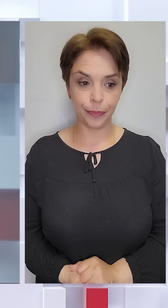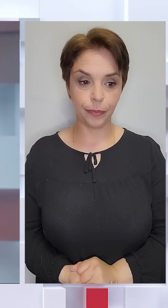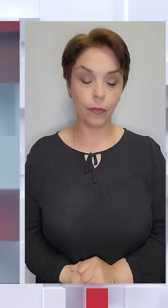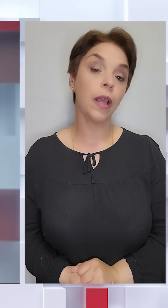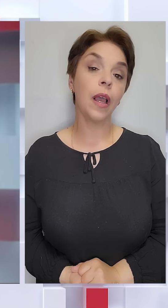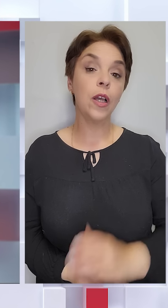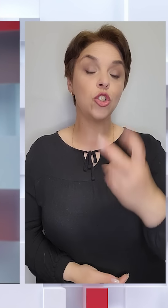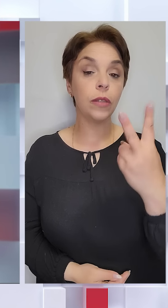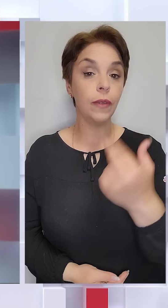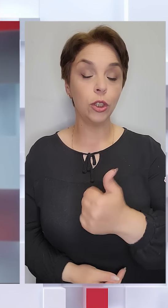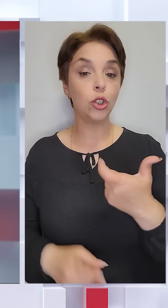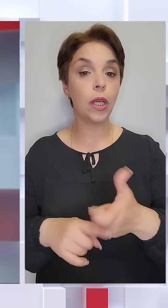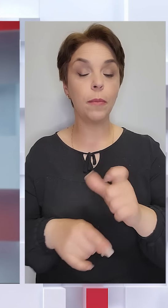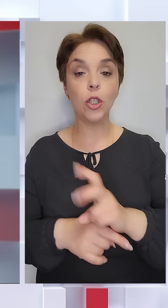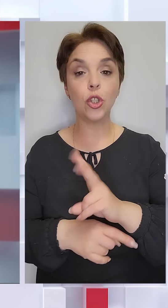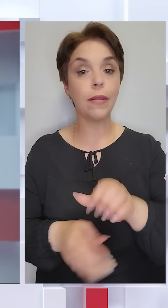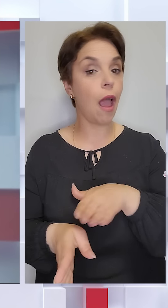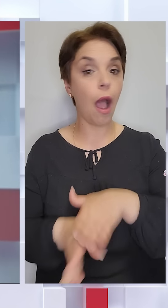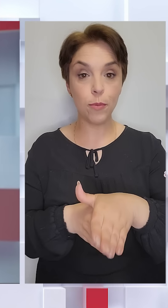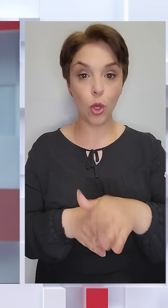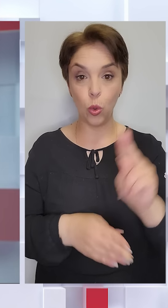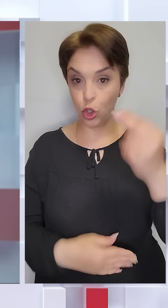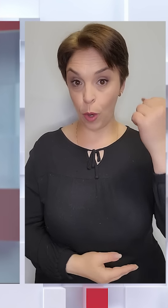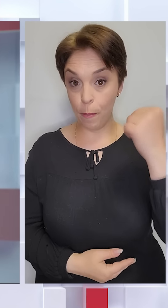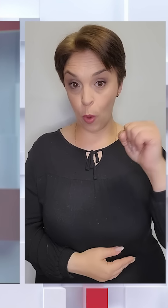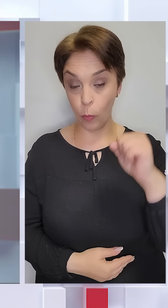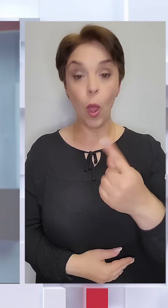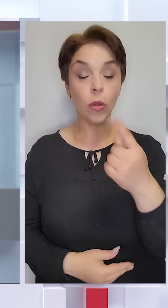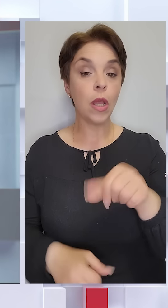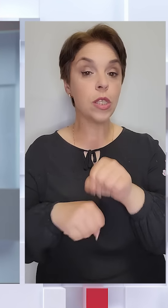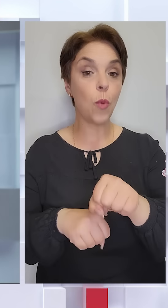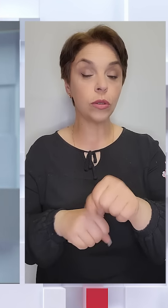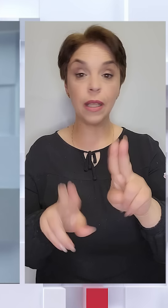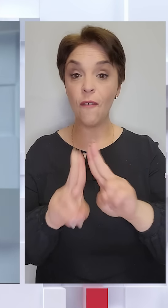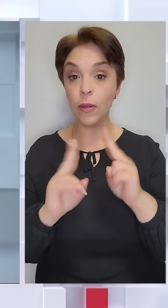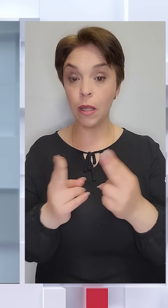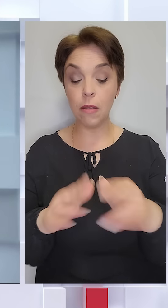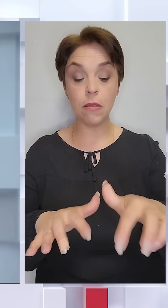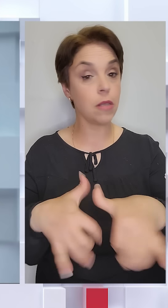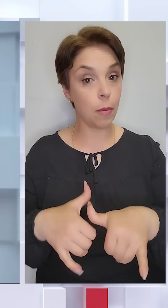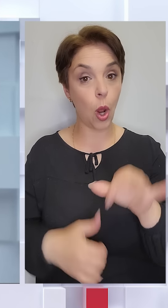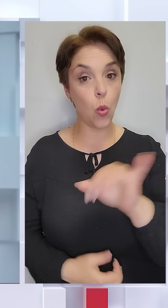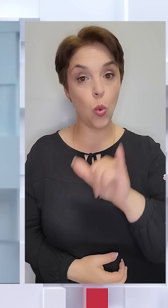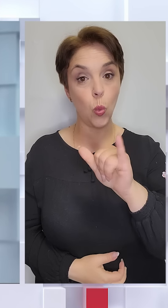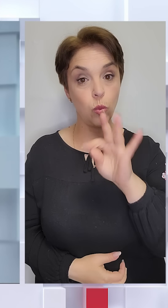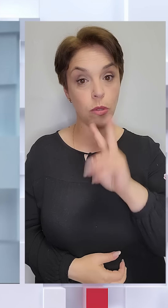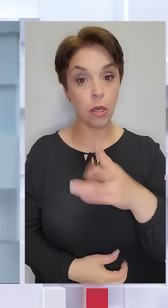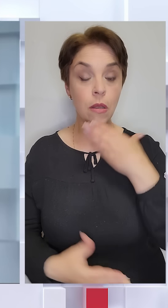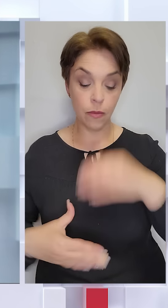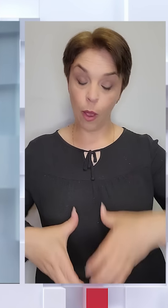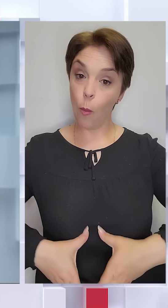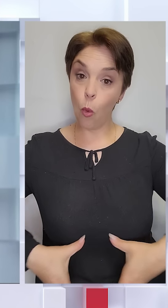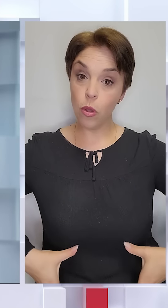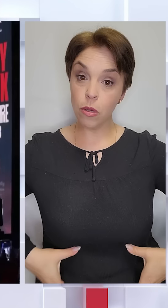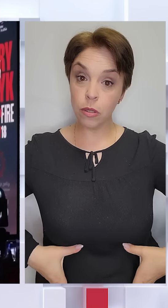І ще два тижні і більше не абсолютний чемпіон. Одна з боксерських федерацій забирає в Олександра Усика свій пояс.